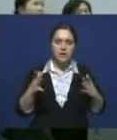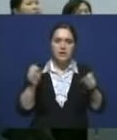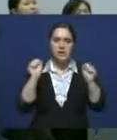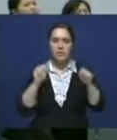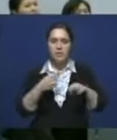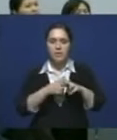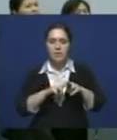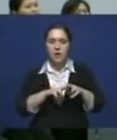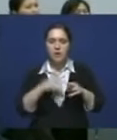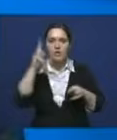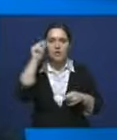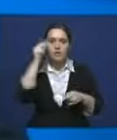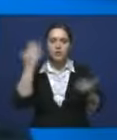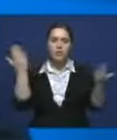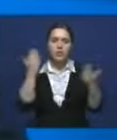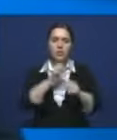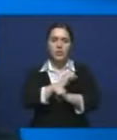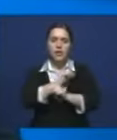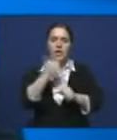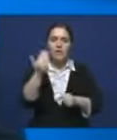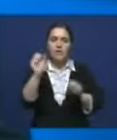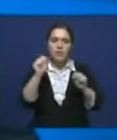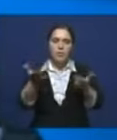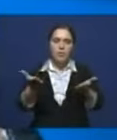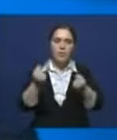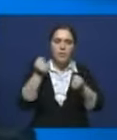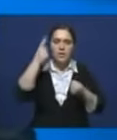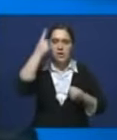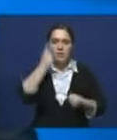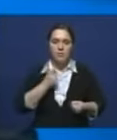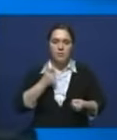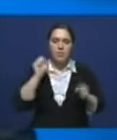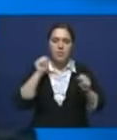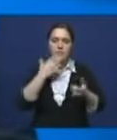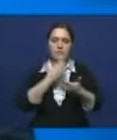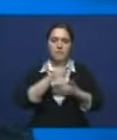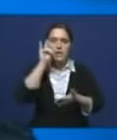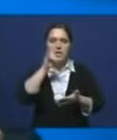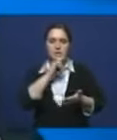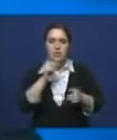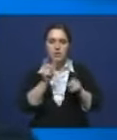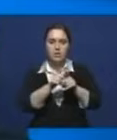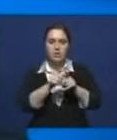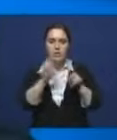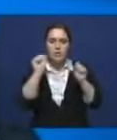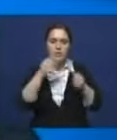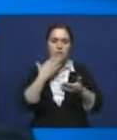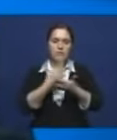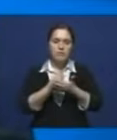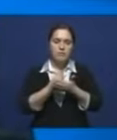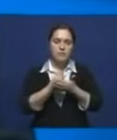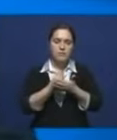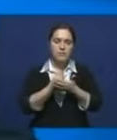о красных днях календаря. Вы можете получать какие-то афоризмы наши казахстанские, какой-то наш народный фольклор,